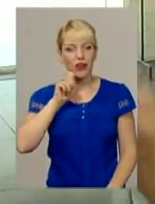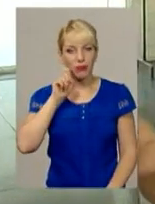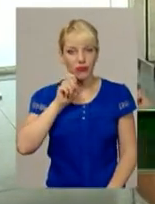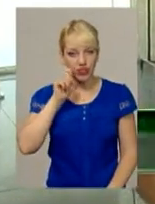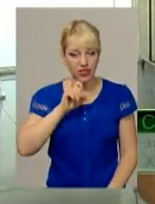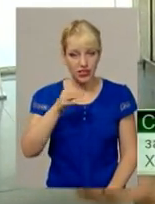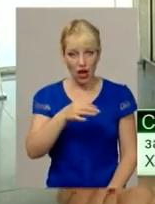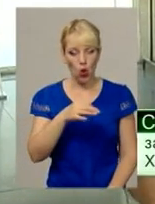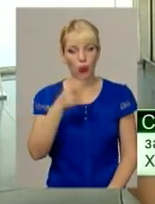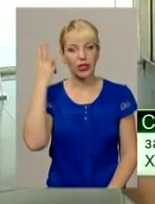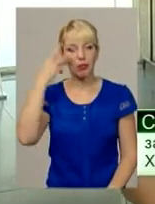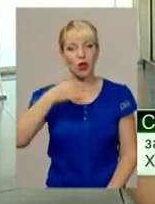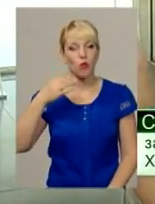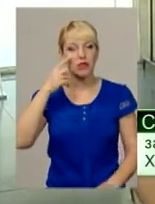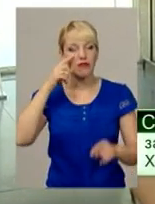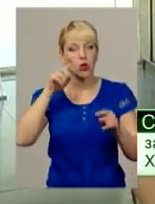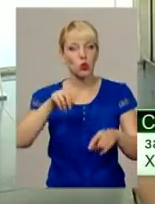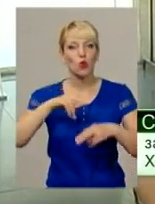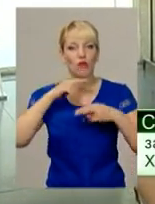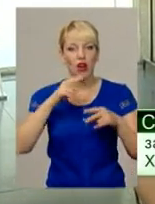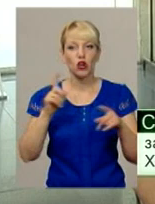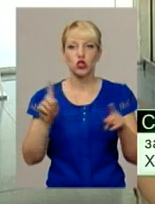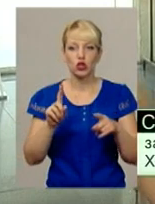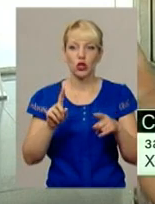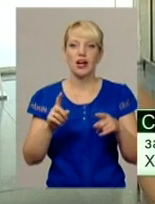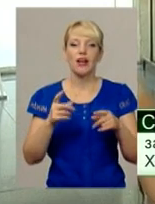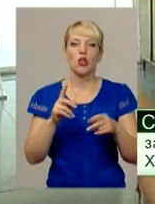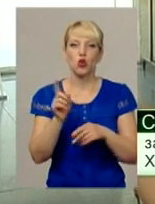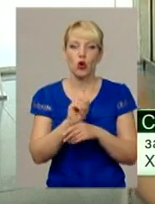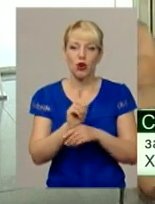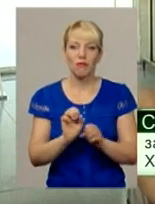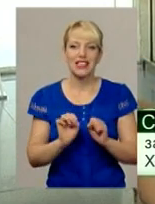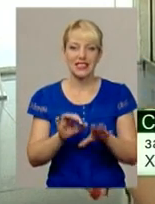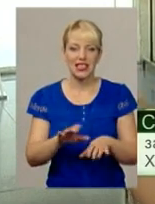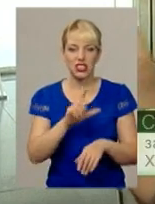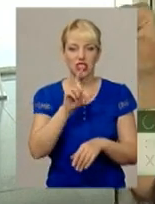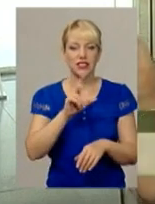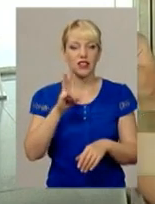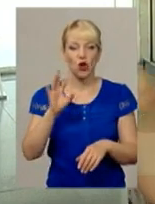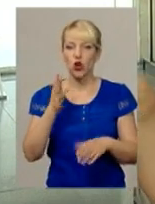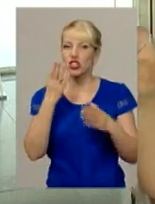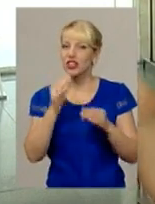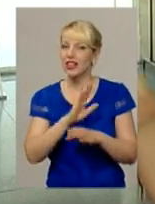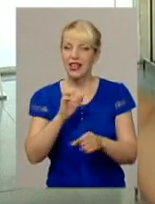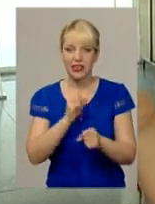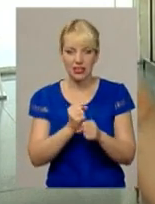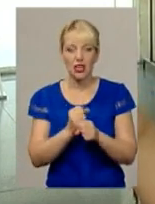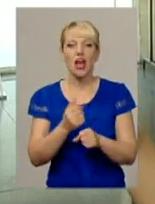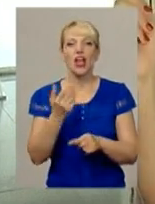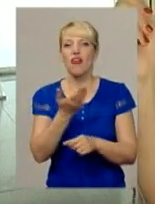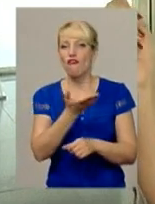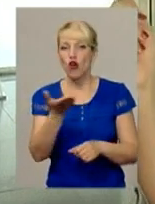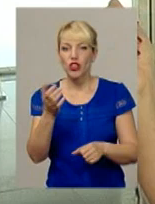звернули увагу на те, що в цьому році ще норма здачі ЗНО для них не діє. І вони можуть йти на скорочену форму